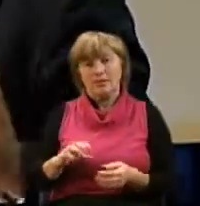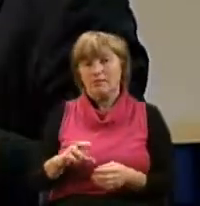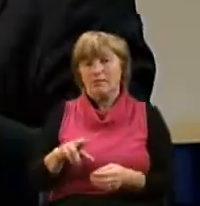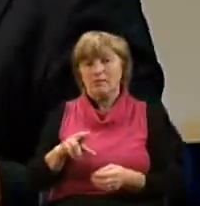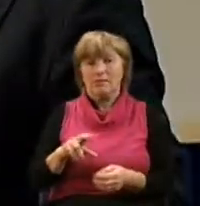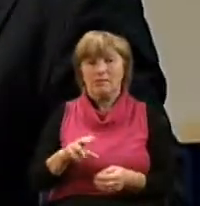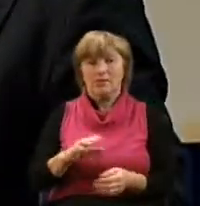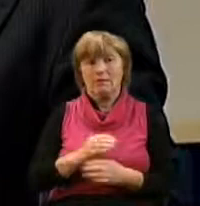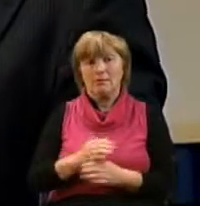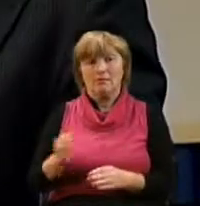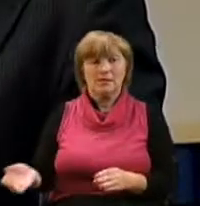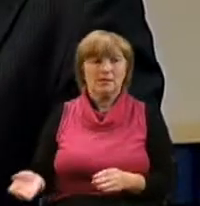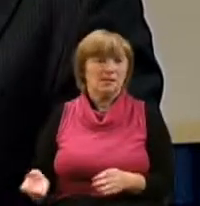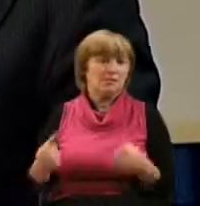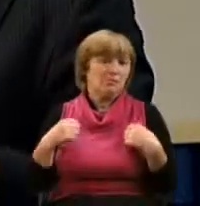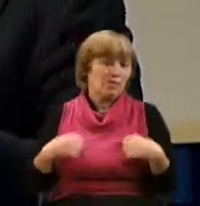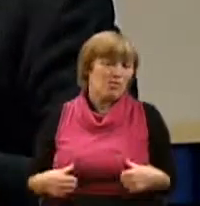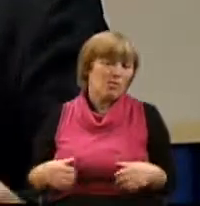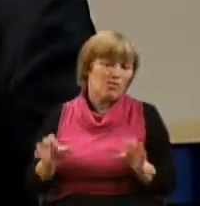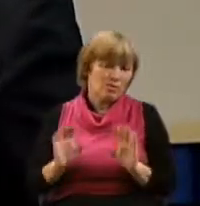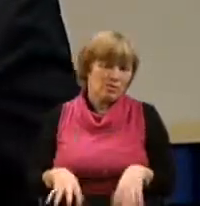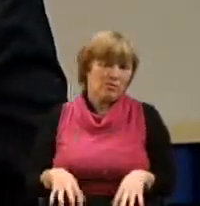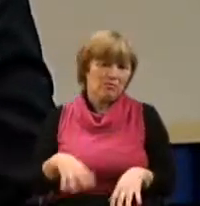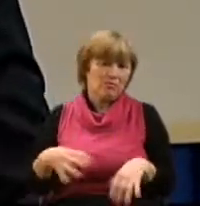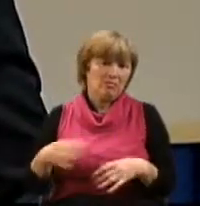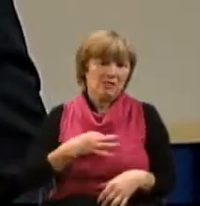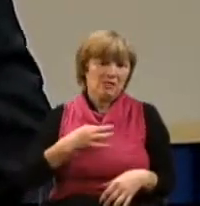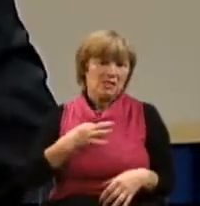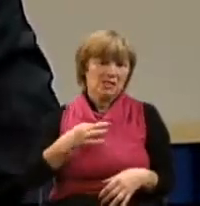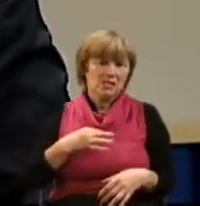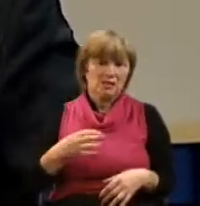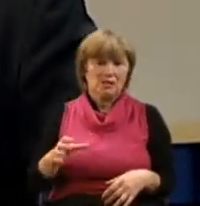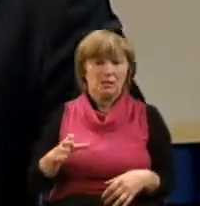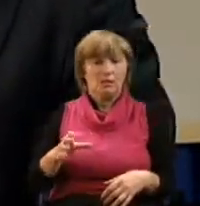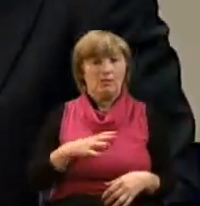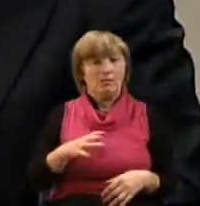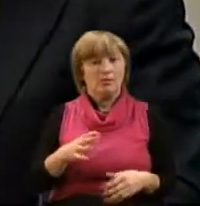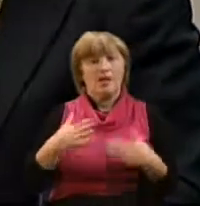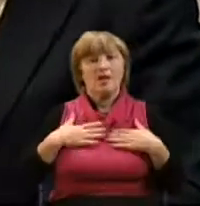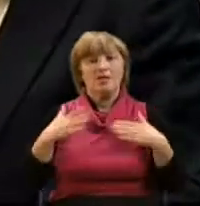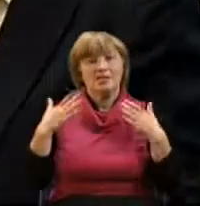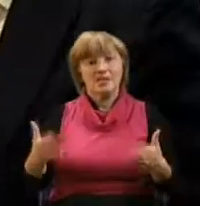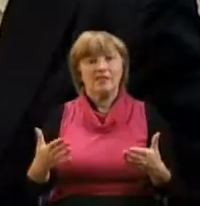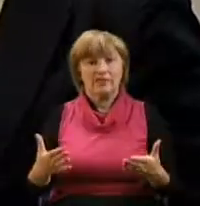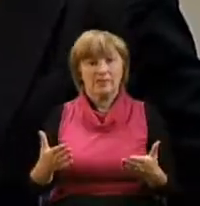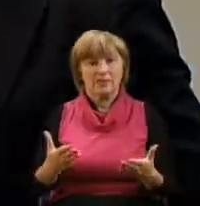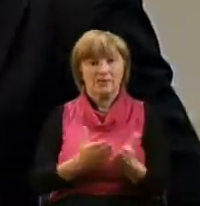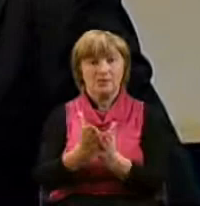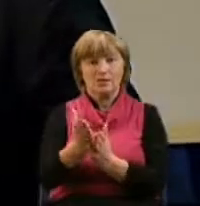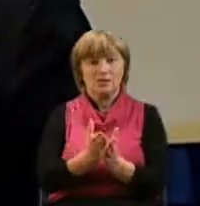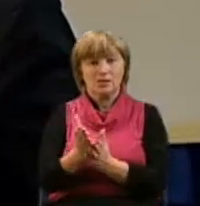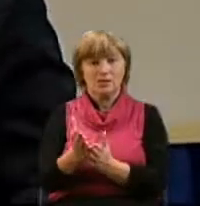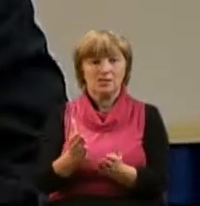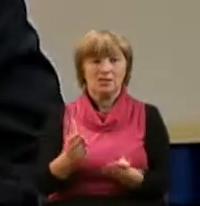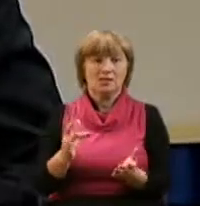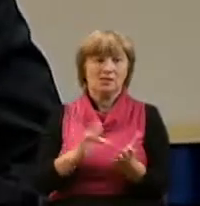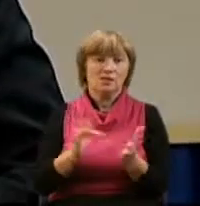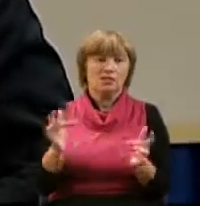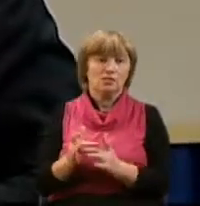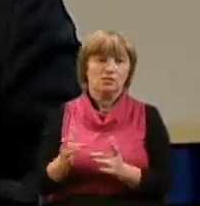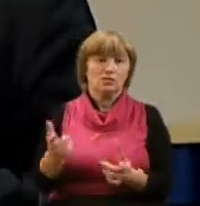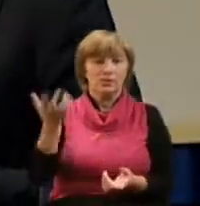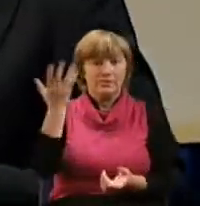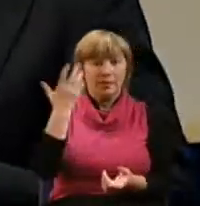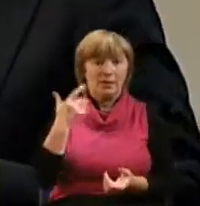активным в служении Иисусу. И я думаю, что это то, что очень важно для нас. Мы понимаем, что когда Господь